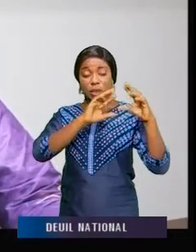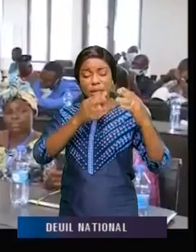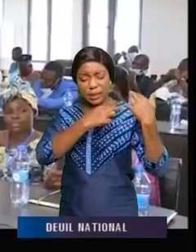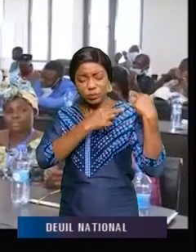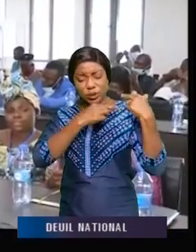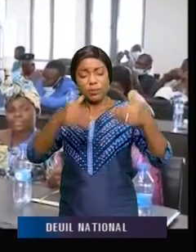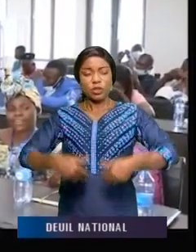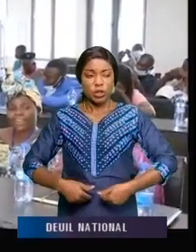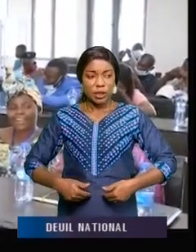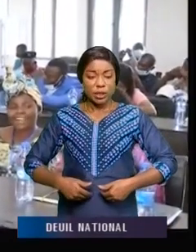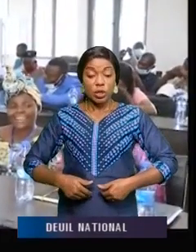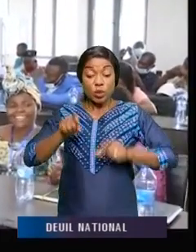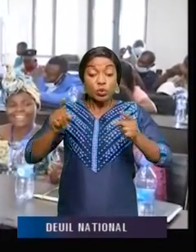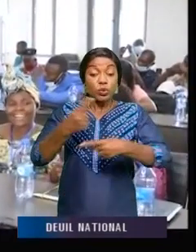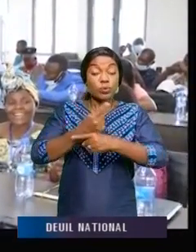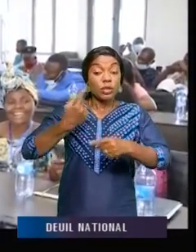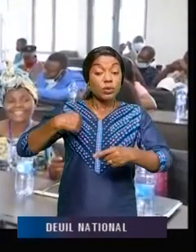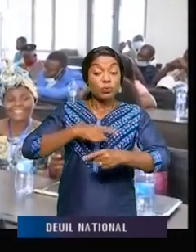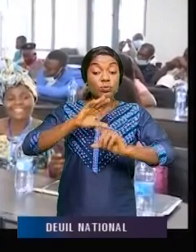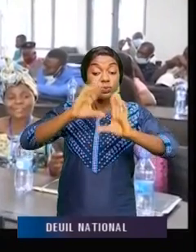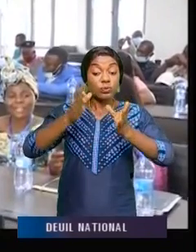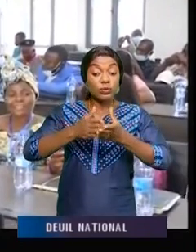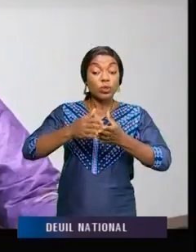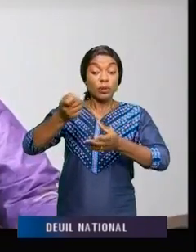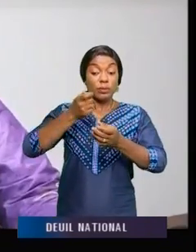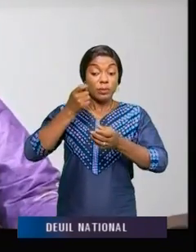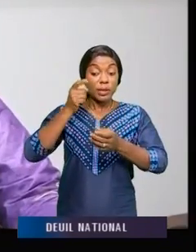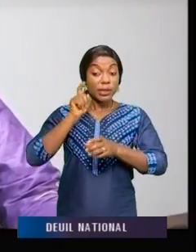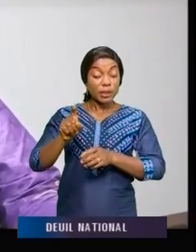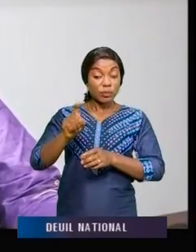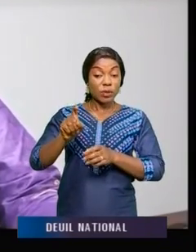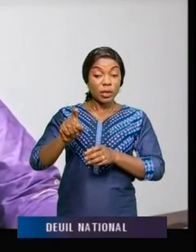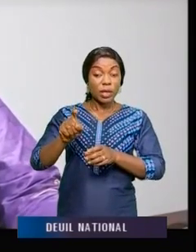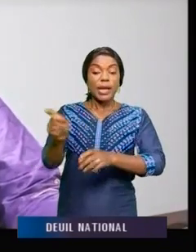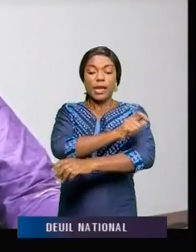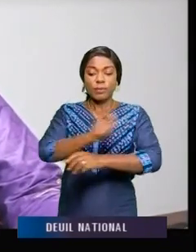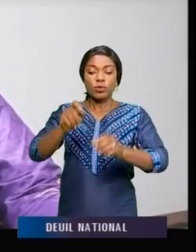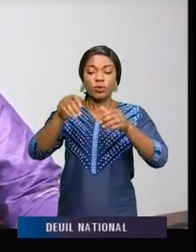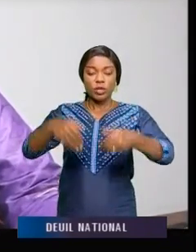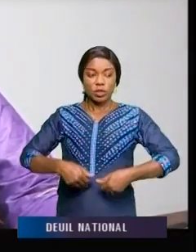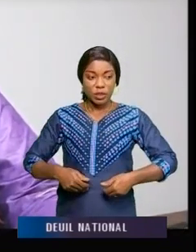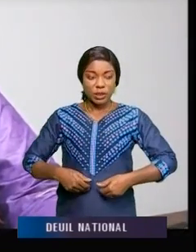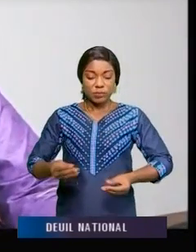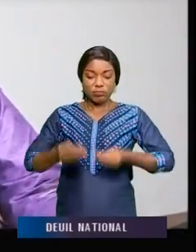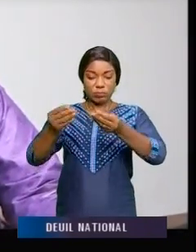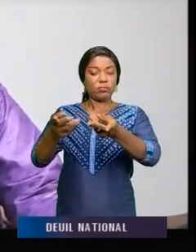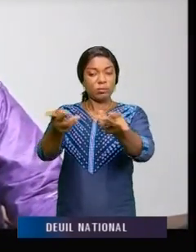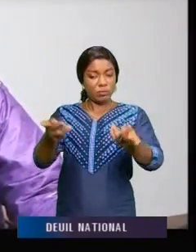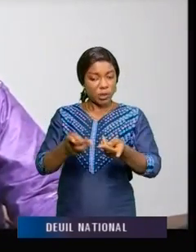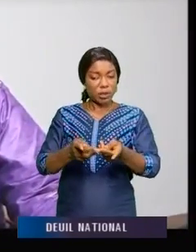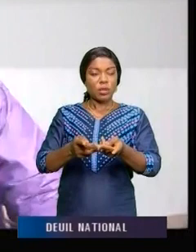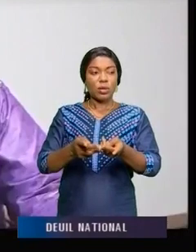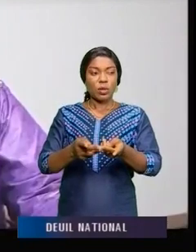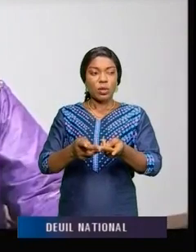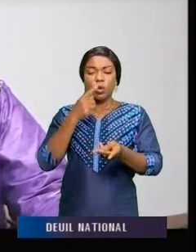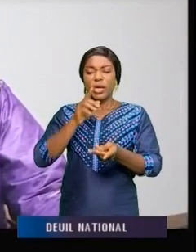nous sommes témoins du fait que le bureau de la jeunesse qui sera installé ne se réclame d'aucune appartenance